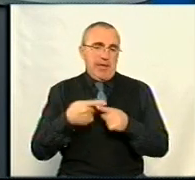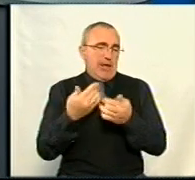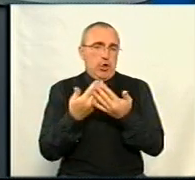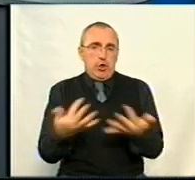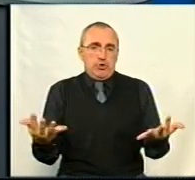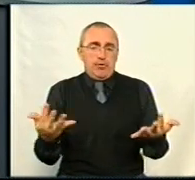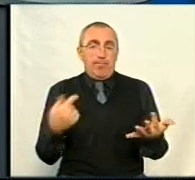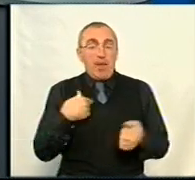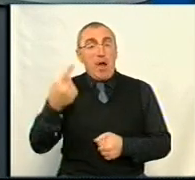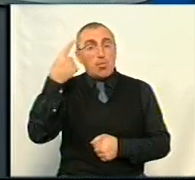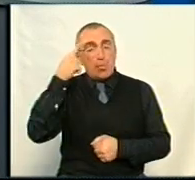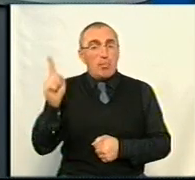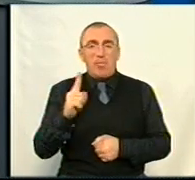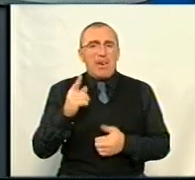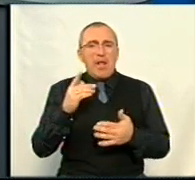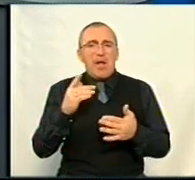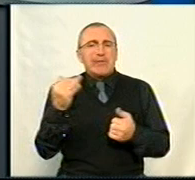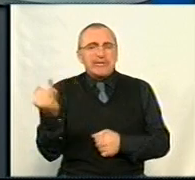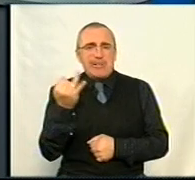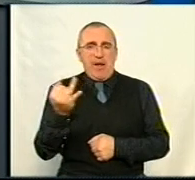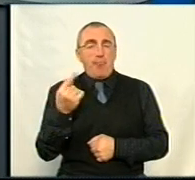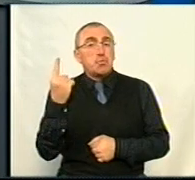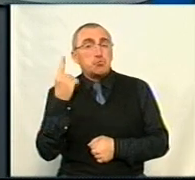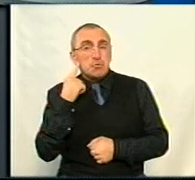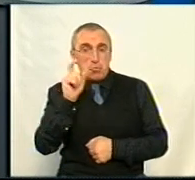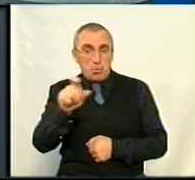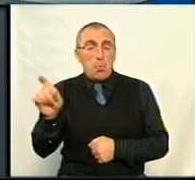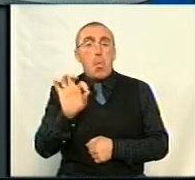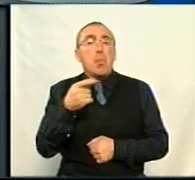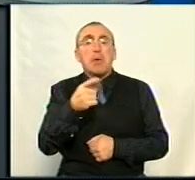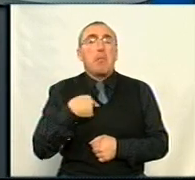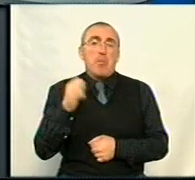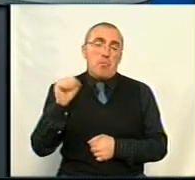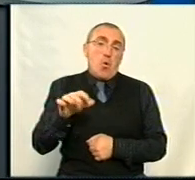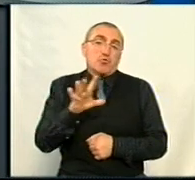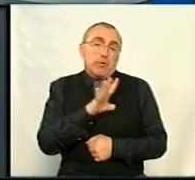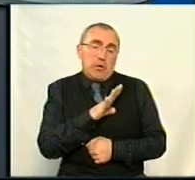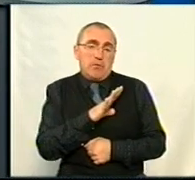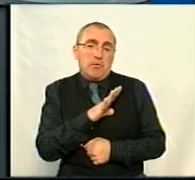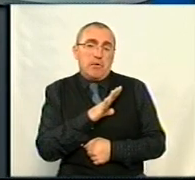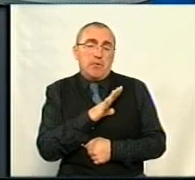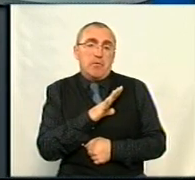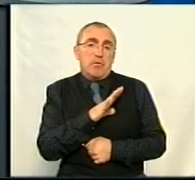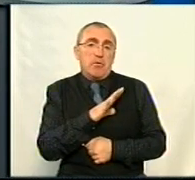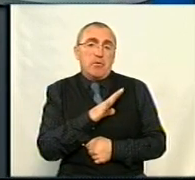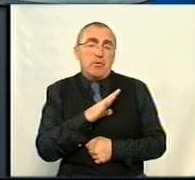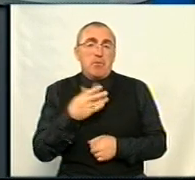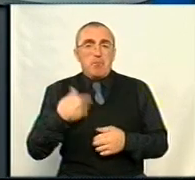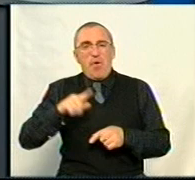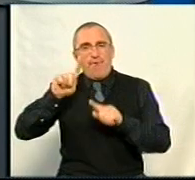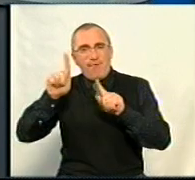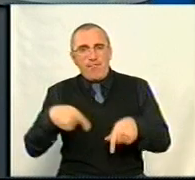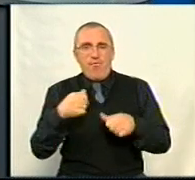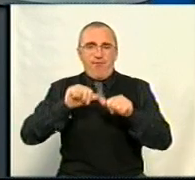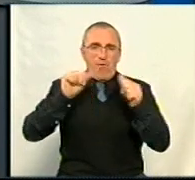інше. І я думаю, не зовсім цікаво їм буде чути про те, як я, можливо, в досить вимогливій